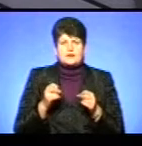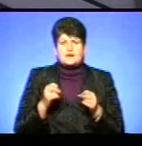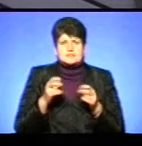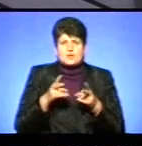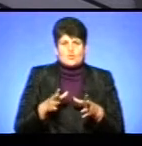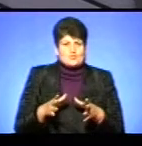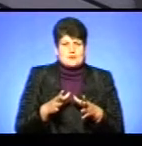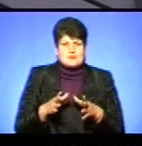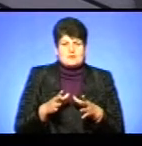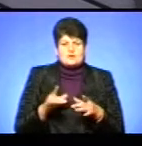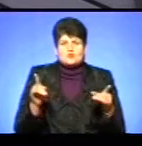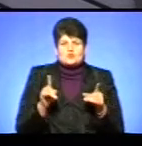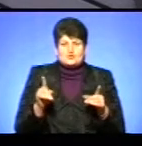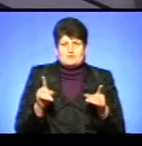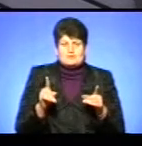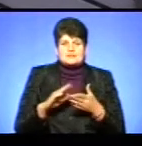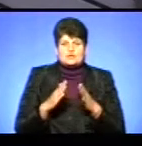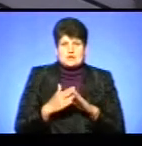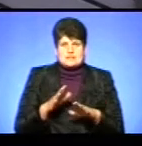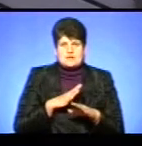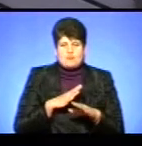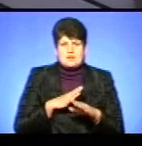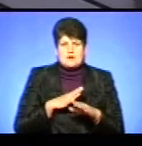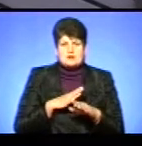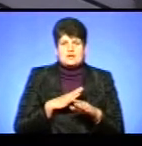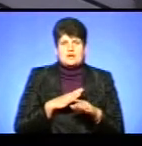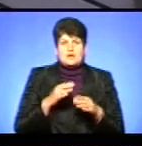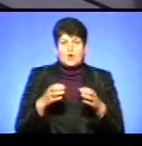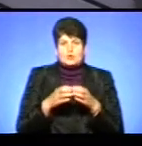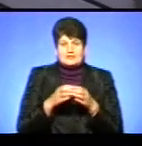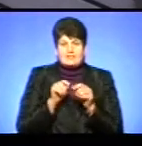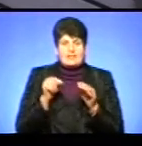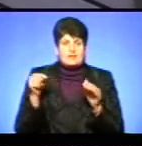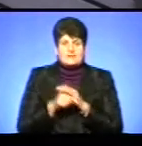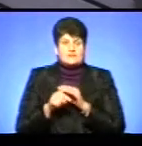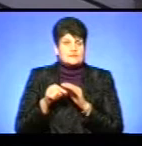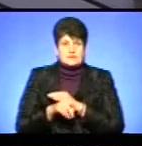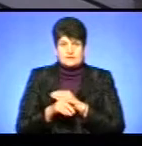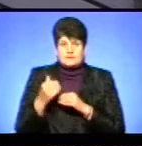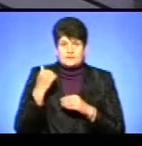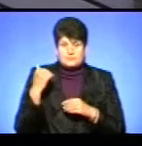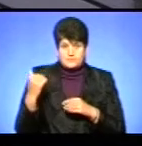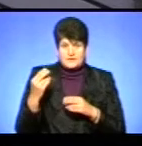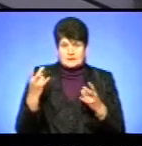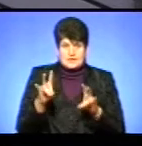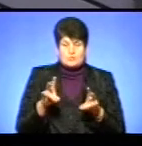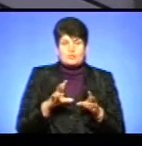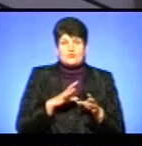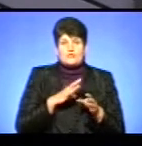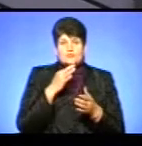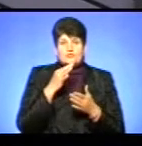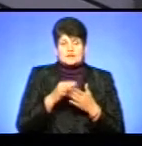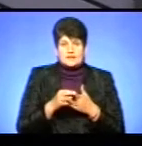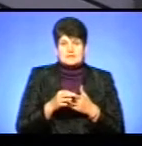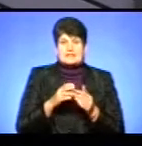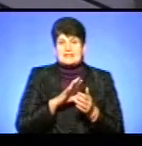набрала, будемо казати, або критичного, тобто, щоб не розійшовся колектив, і щоб не довелося десь відповідати перед криміналом за невиплату